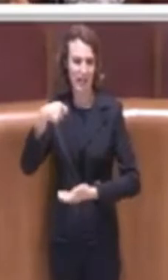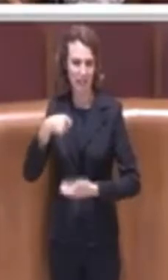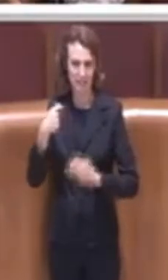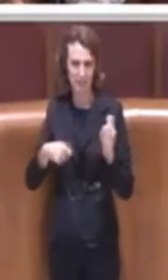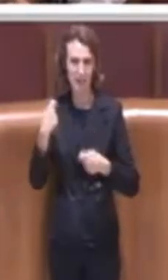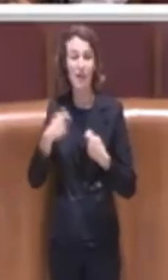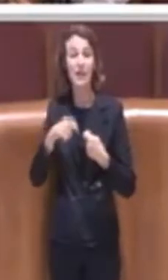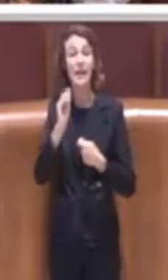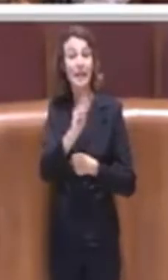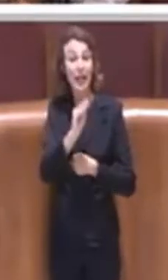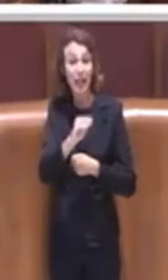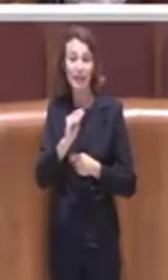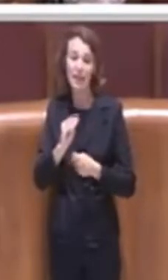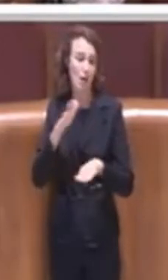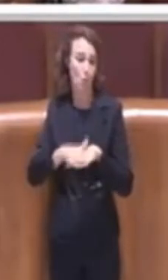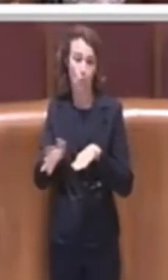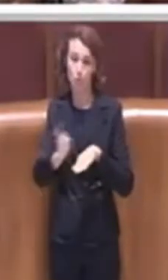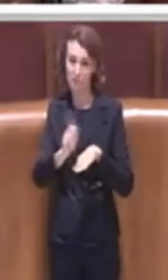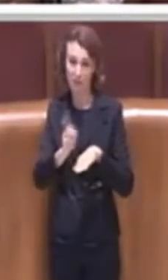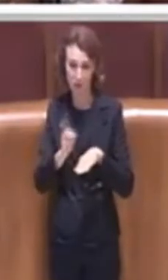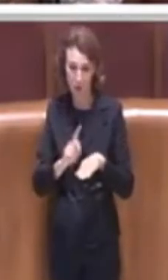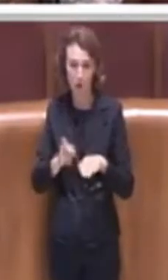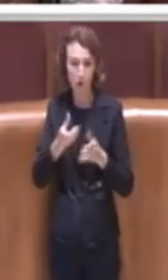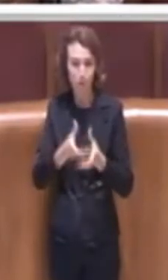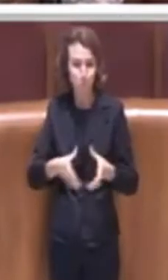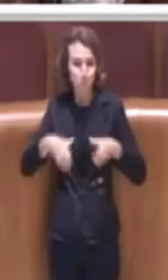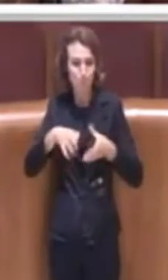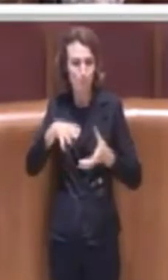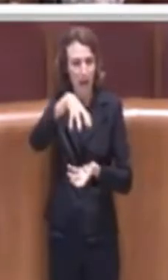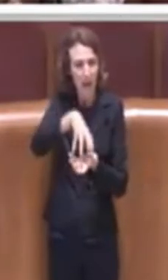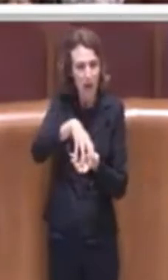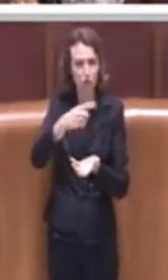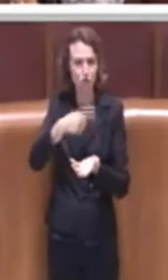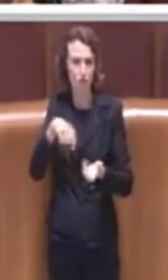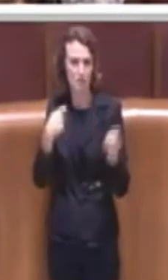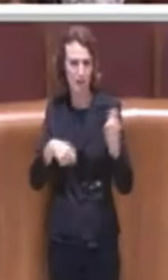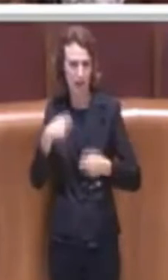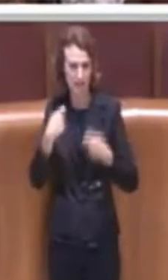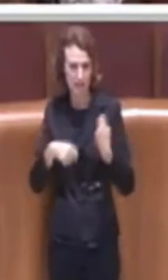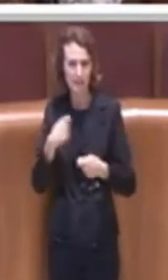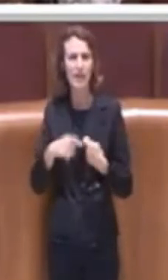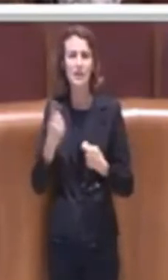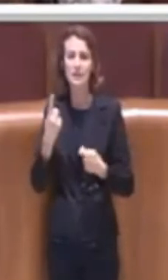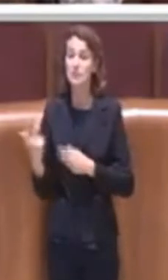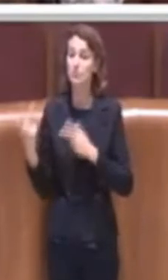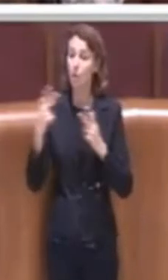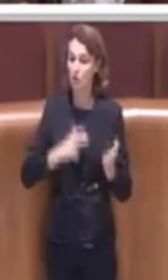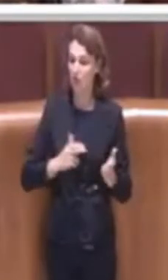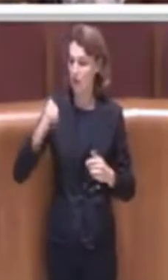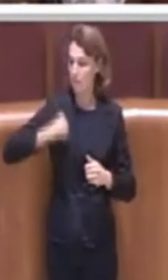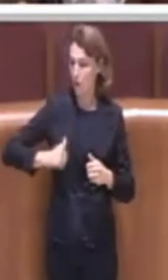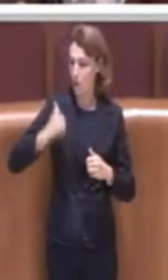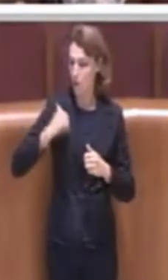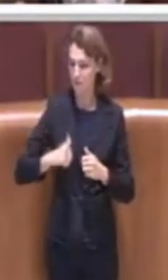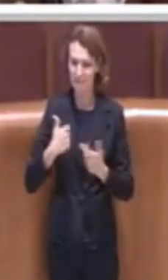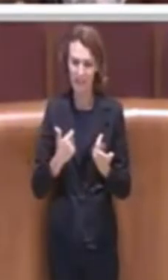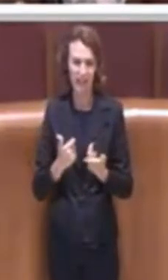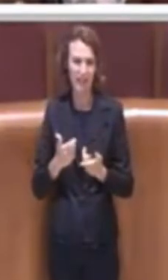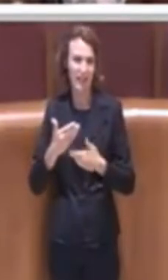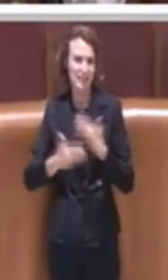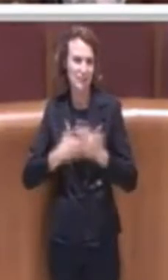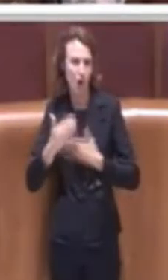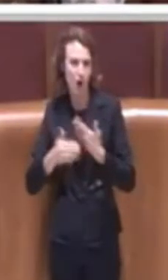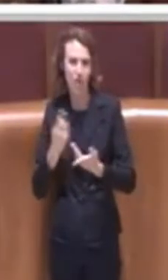plastica, di fornirsi di borse riutilizzabili per la propria spesa e di condividere tale